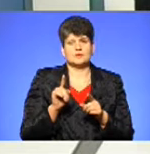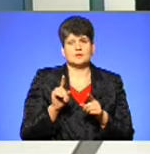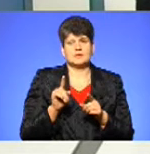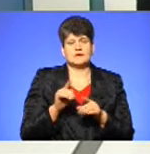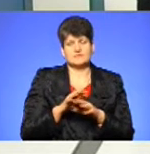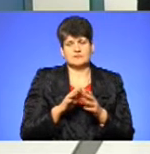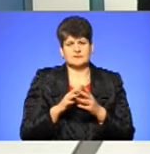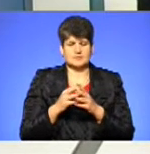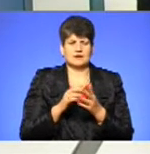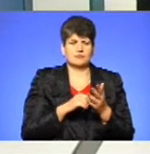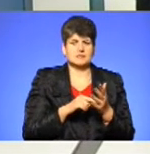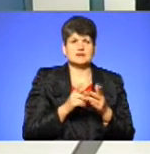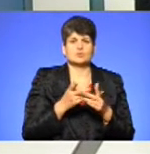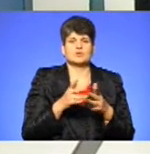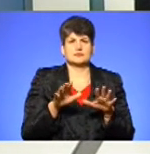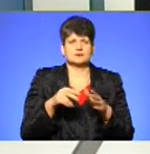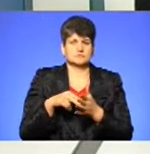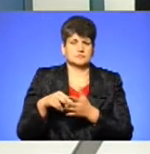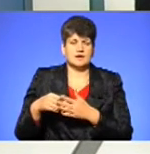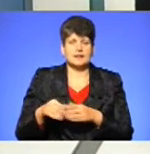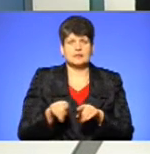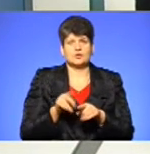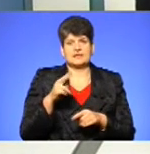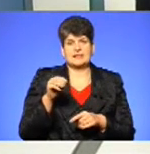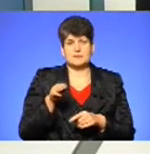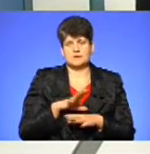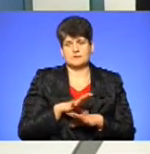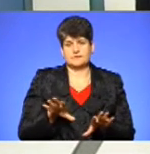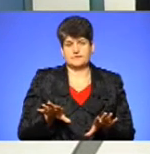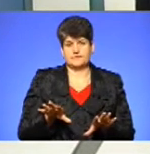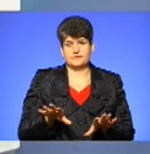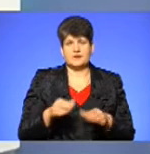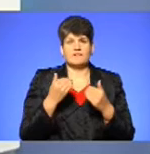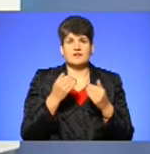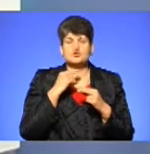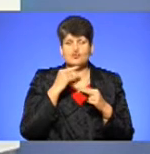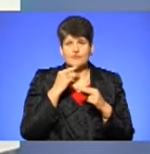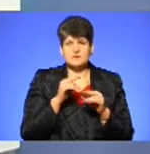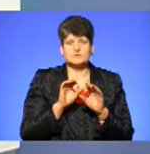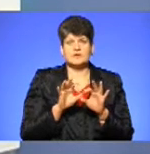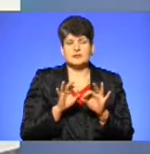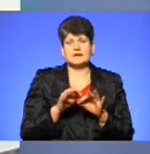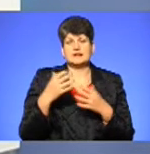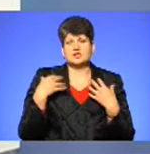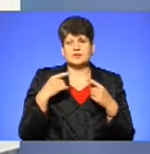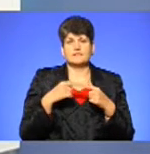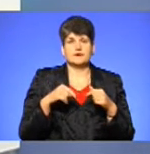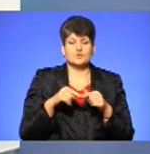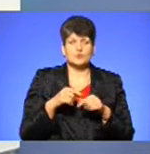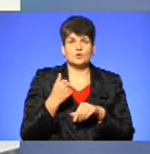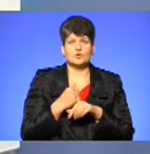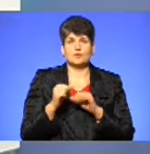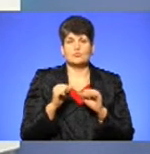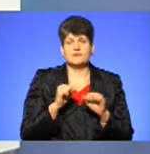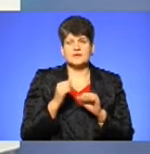населеному пункті, де вони виїжджають, і також і ДТП. Також в вашій увазі коментар начальника відділу комунікації Головного управління